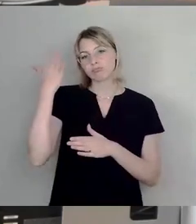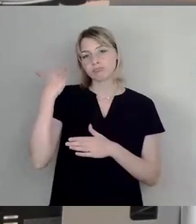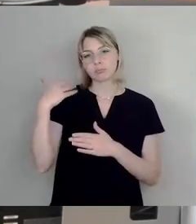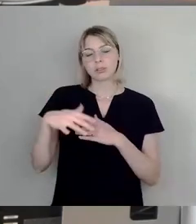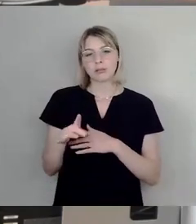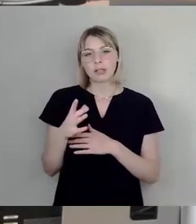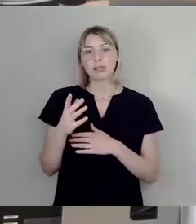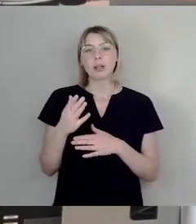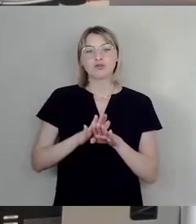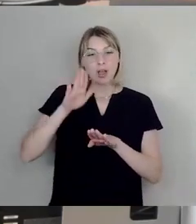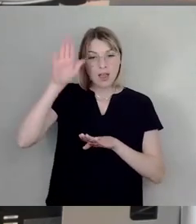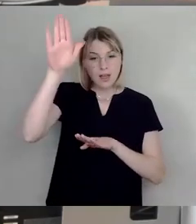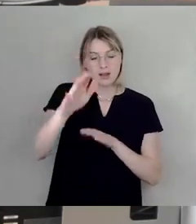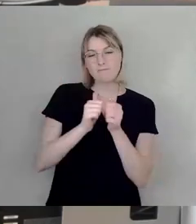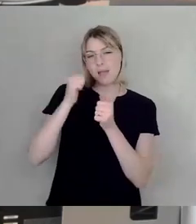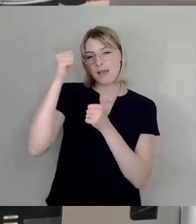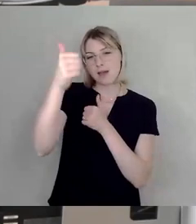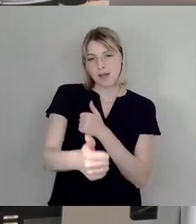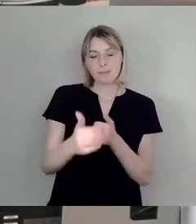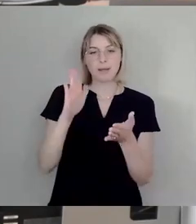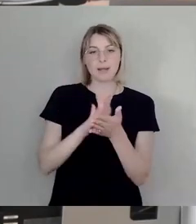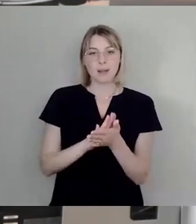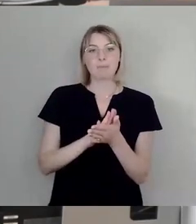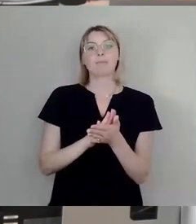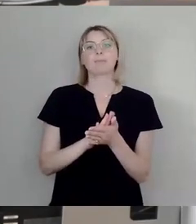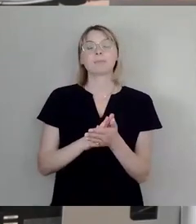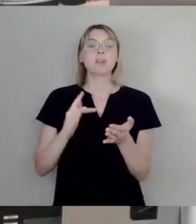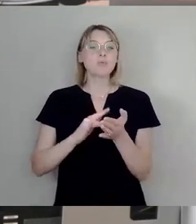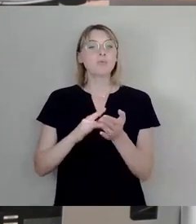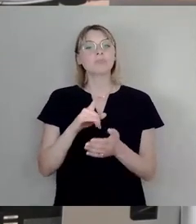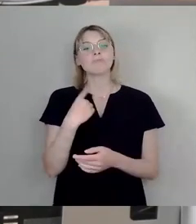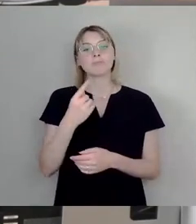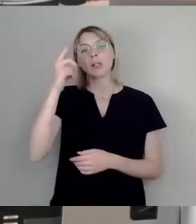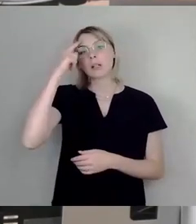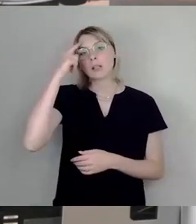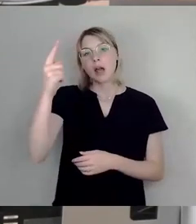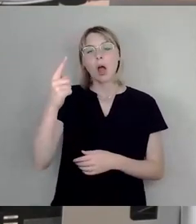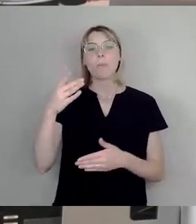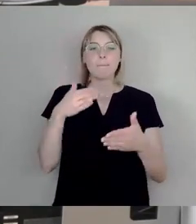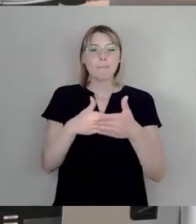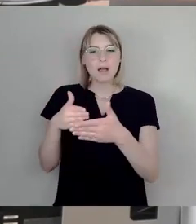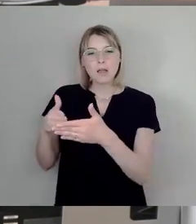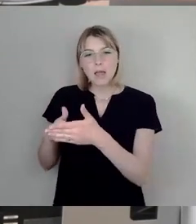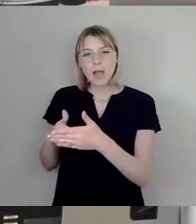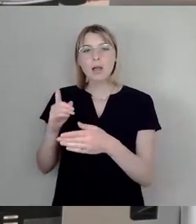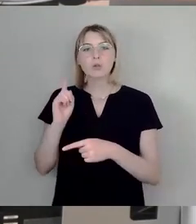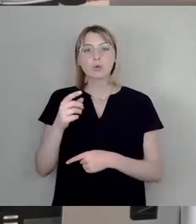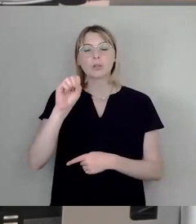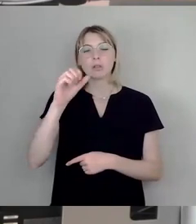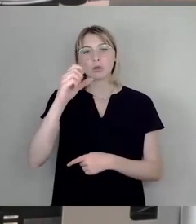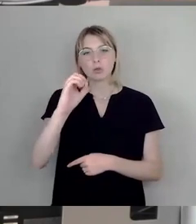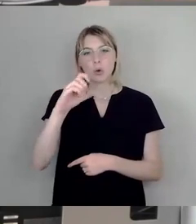großen Schritt weitergegangen sind. Wir glauben nämlich, dass Barrieren und Solitäre im